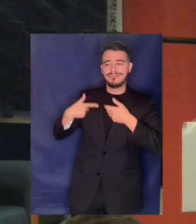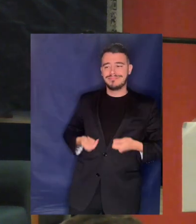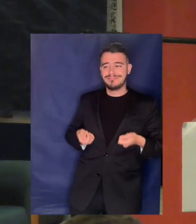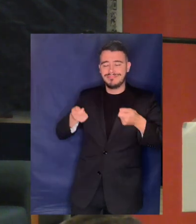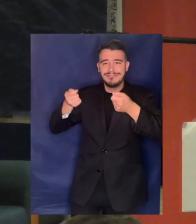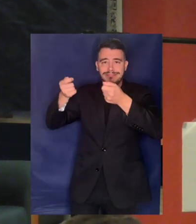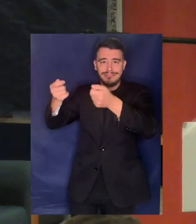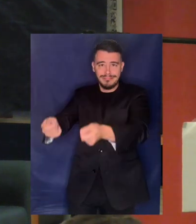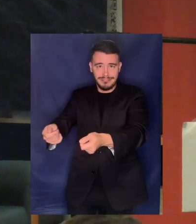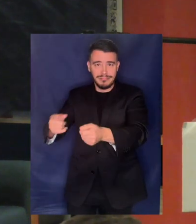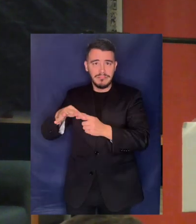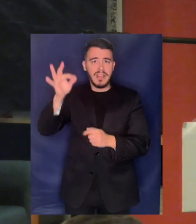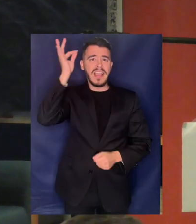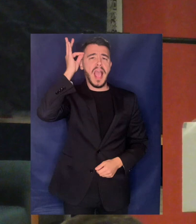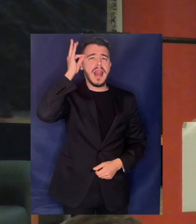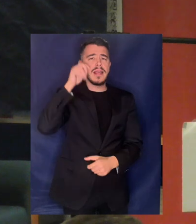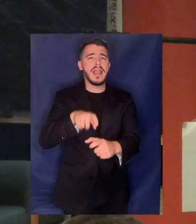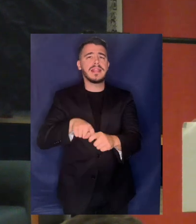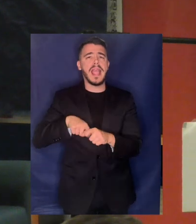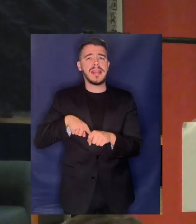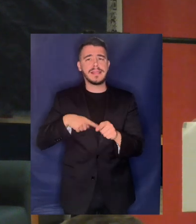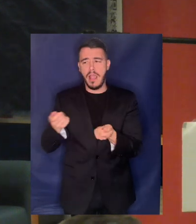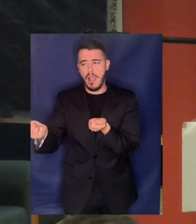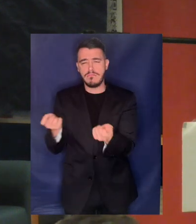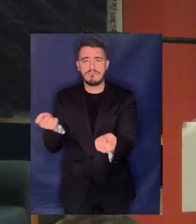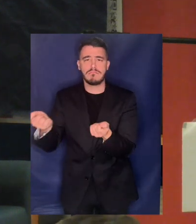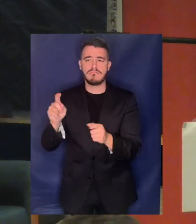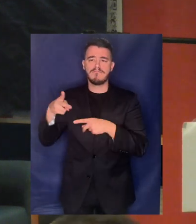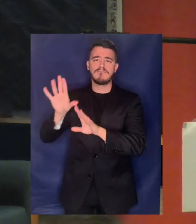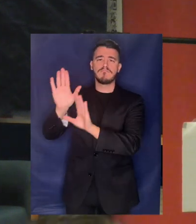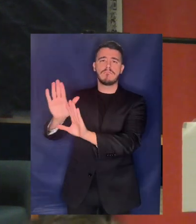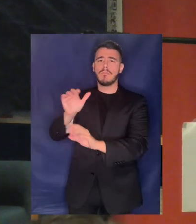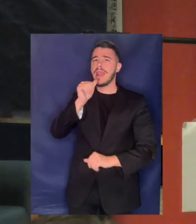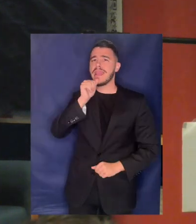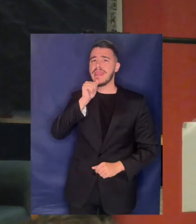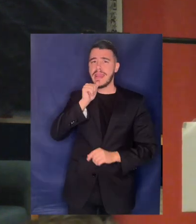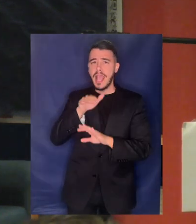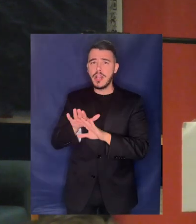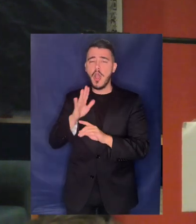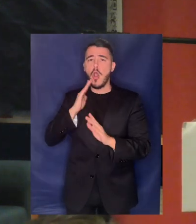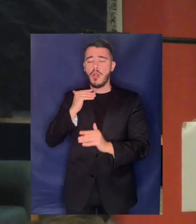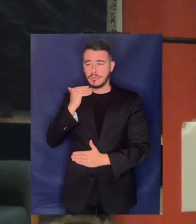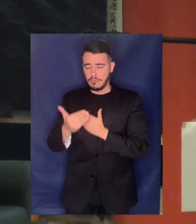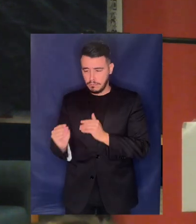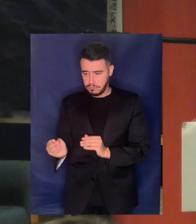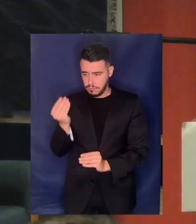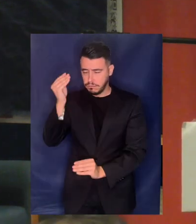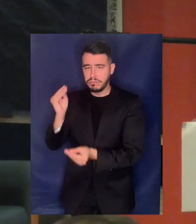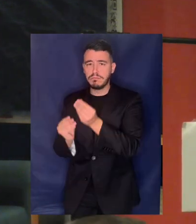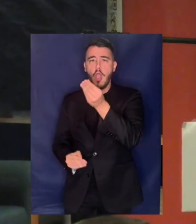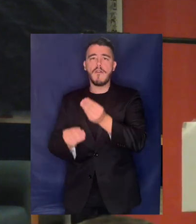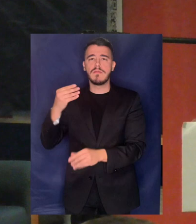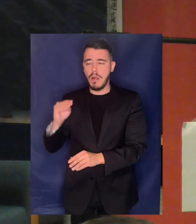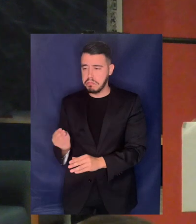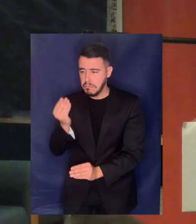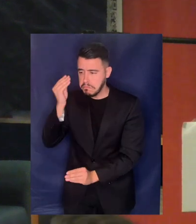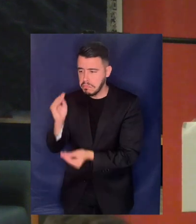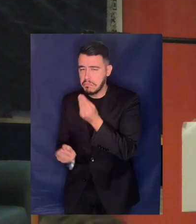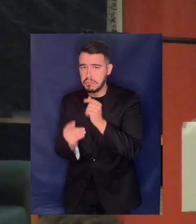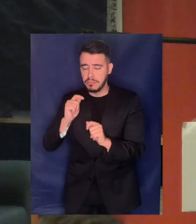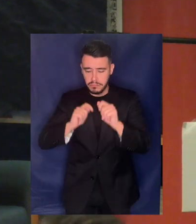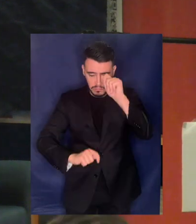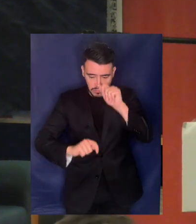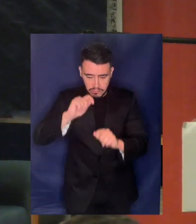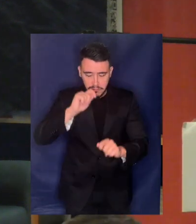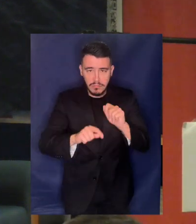γαλλικού ομίλου ΣΟΕΖ, άρχισαν να βλέπουν μια σειρά από προβλήματα όπως χιλιάδες επισκευές